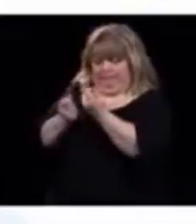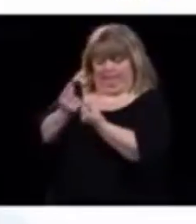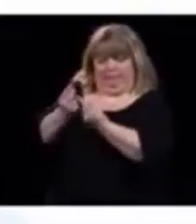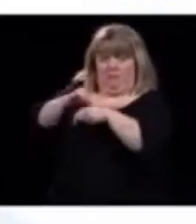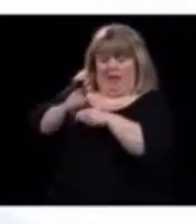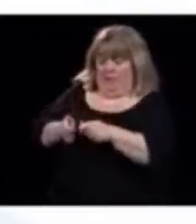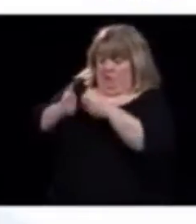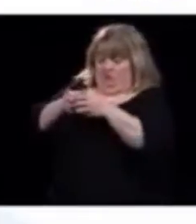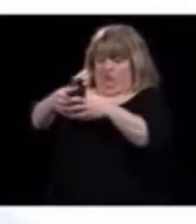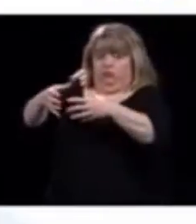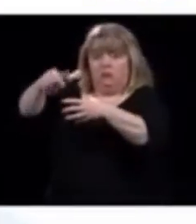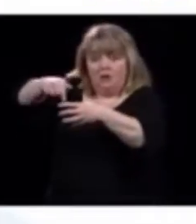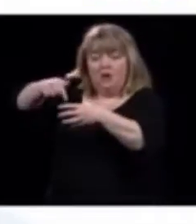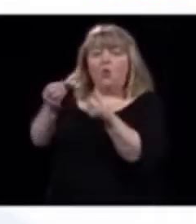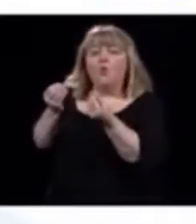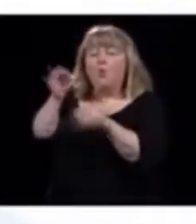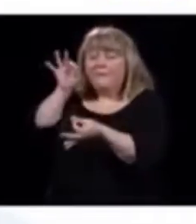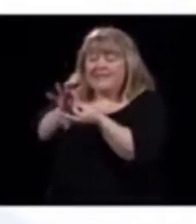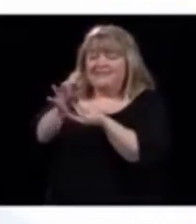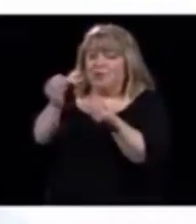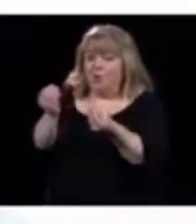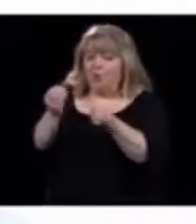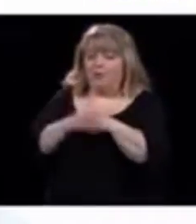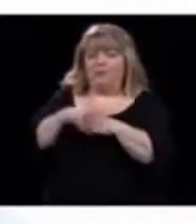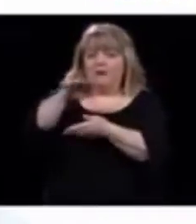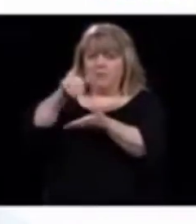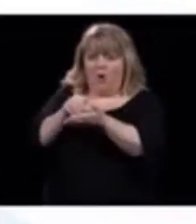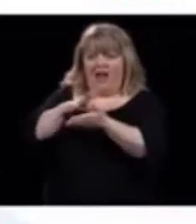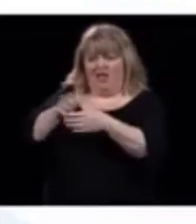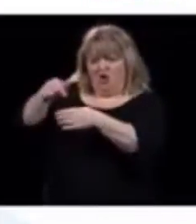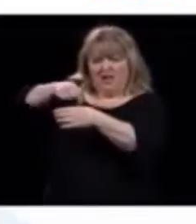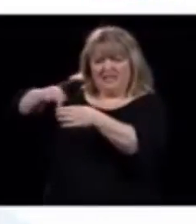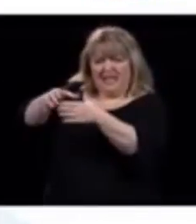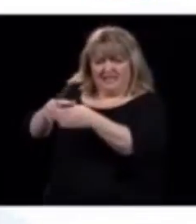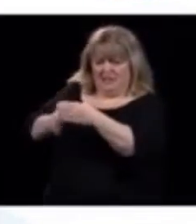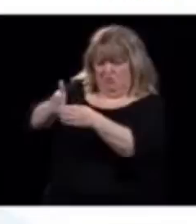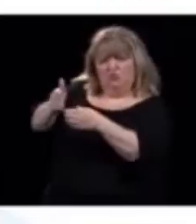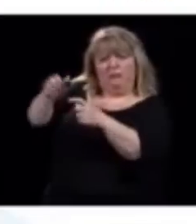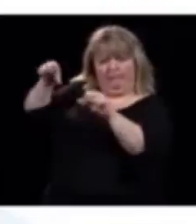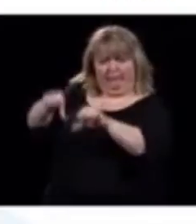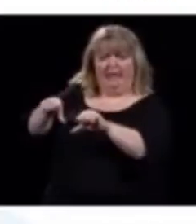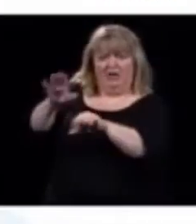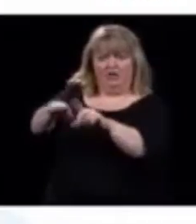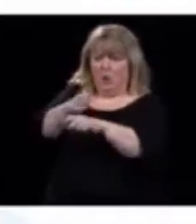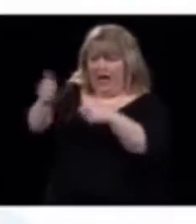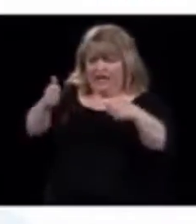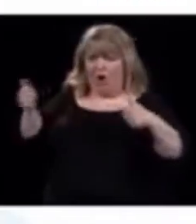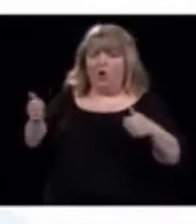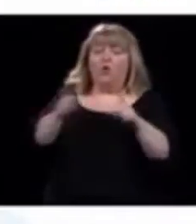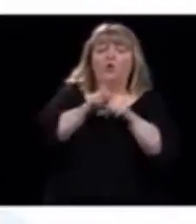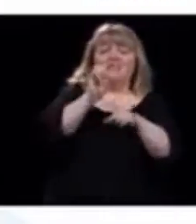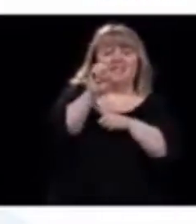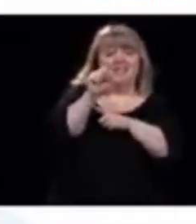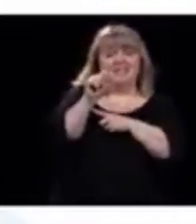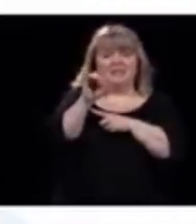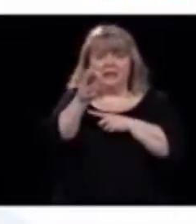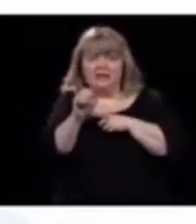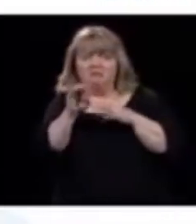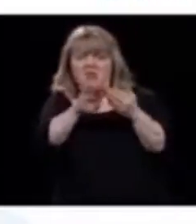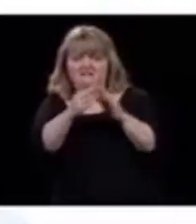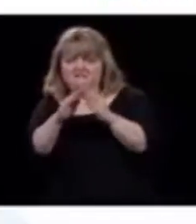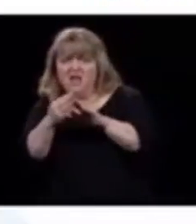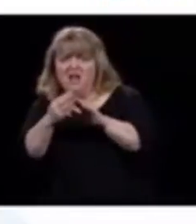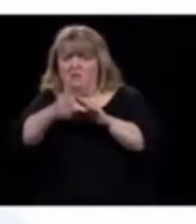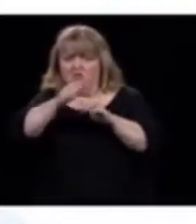quartiers. En Estrie, y a des villes qui sont plus touchées que d'autres. Donc, pour éviter justement que les